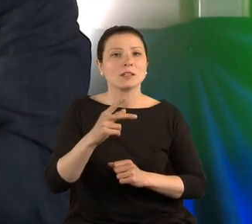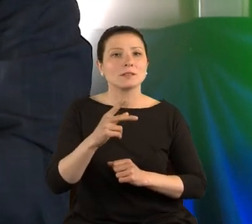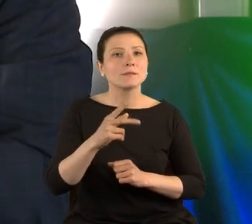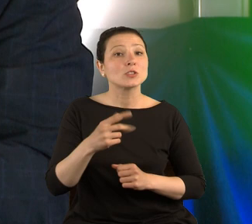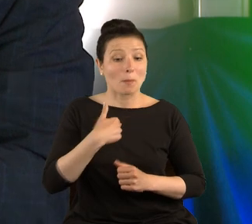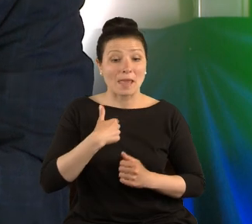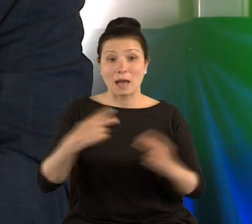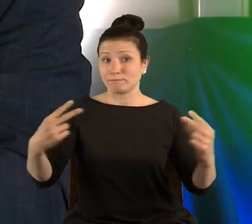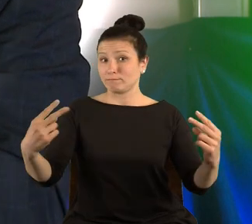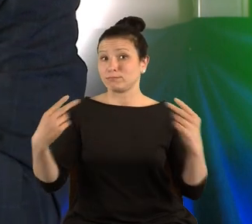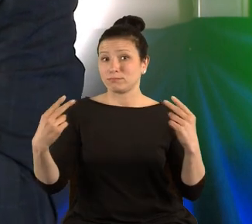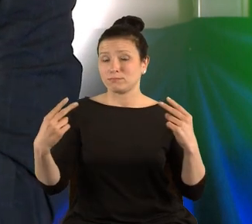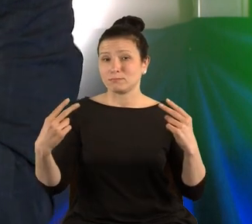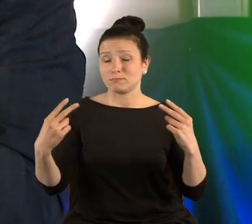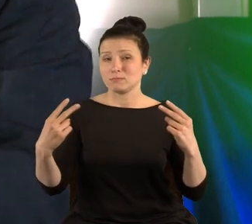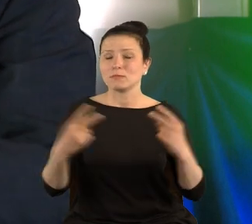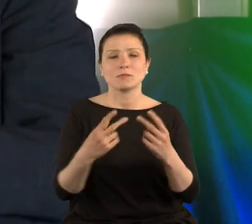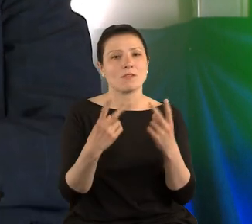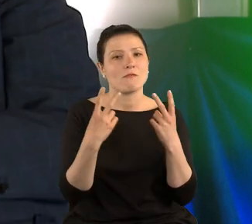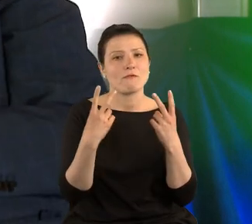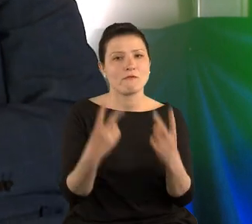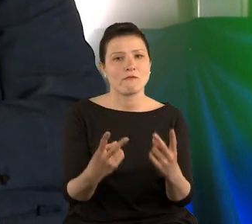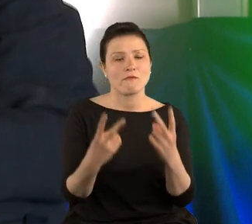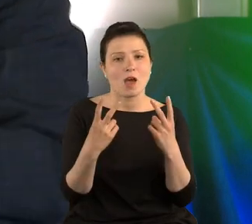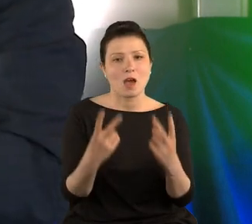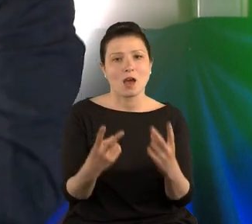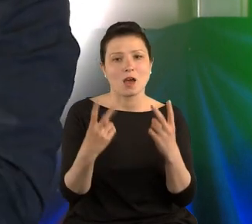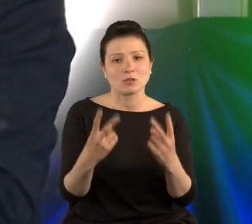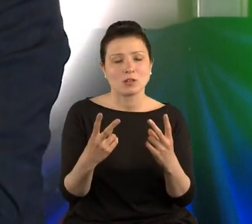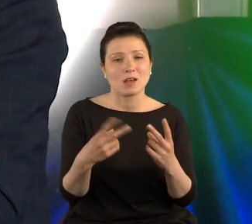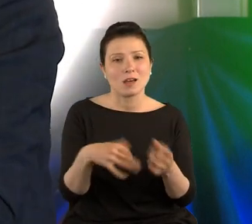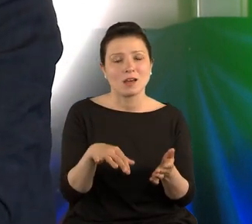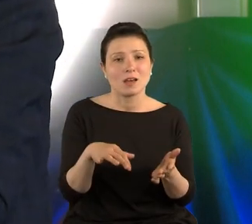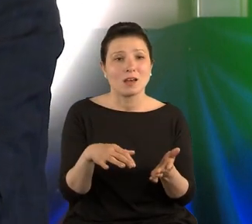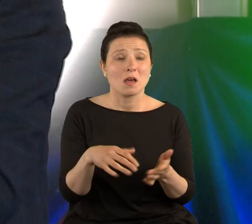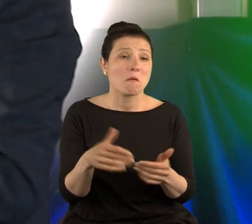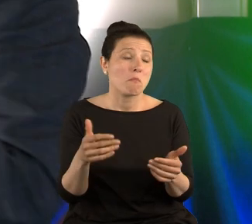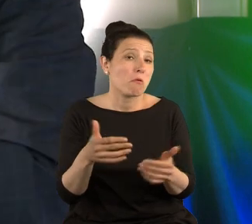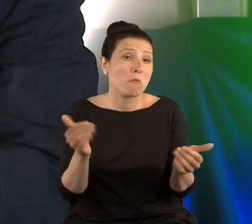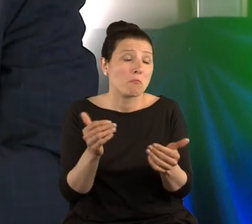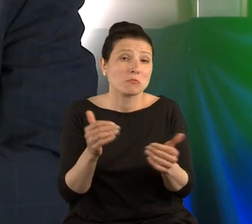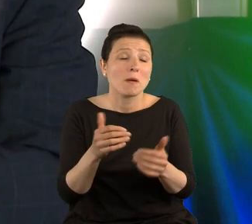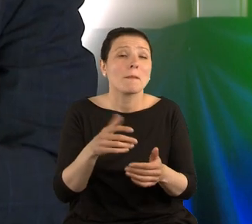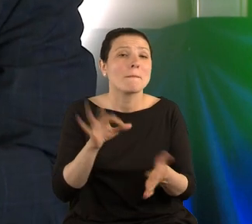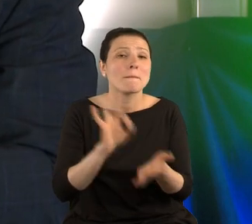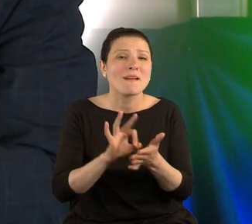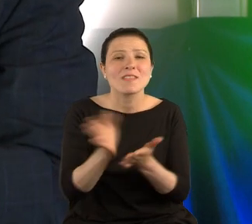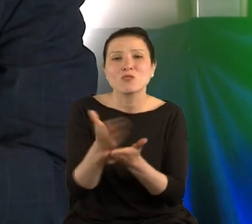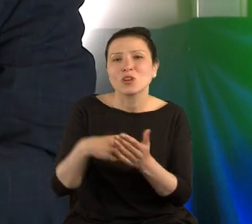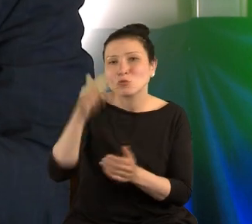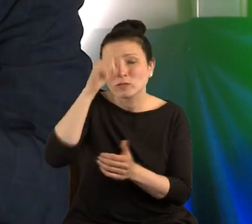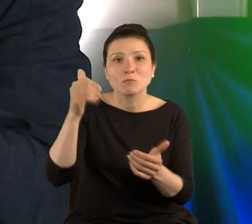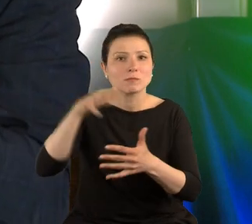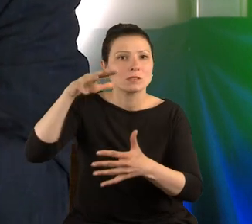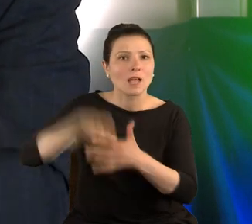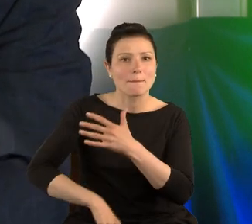możemy niechcąco ulec amputacji pewnej części człowieczeństwa. I